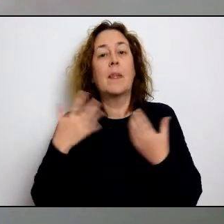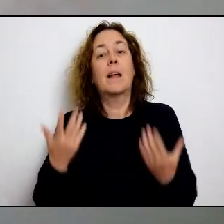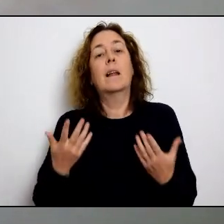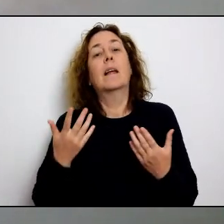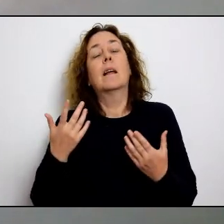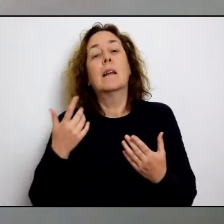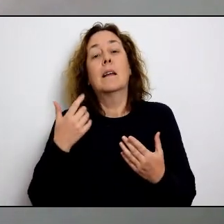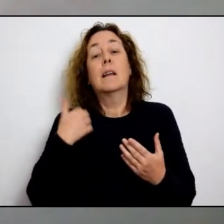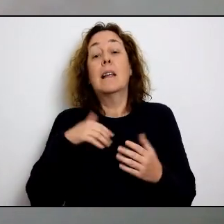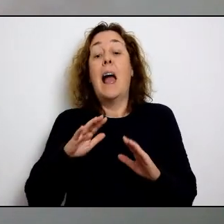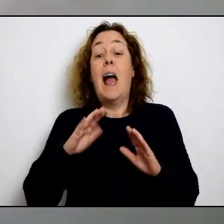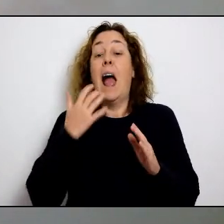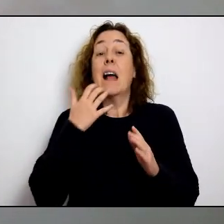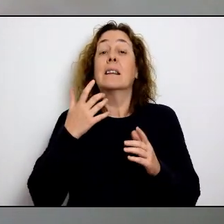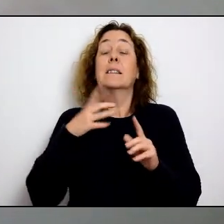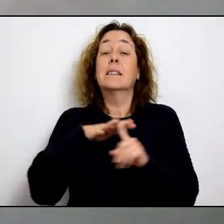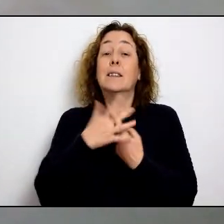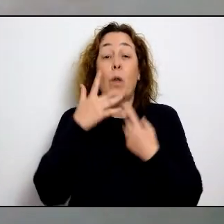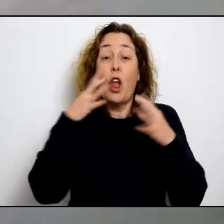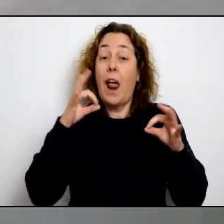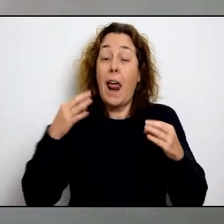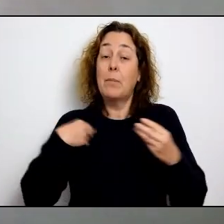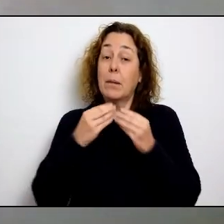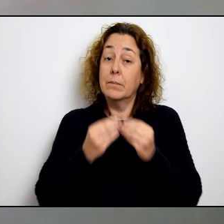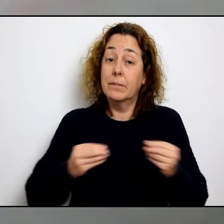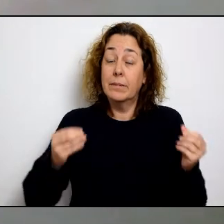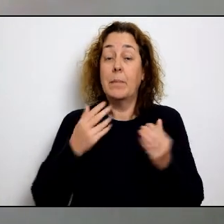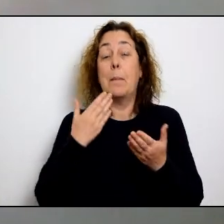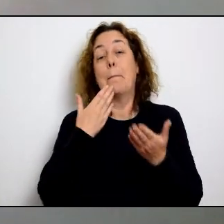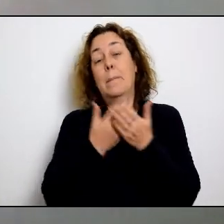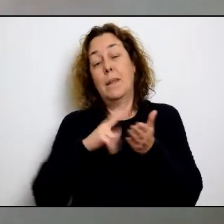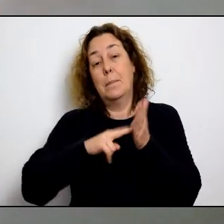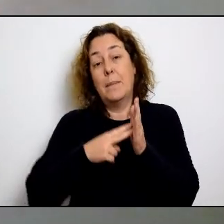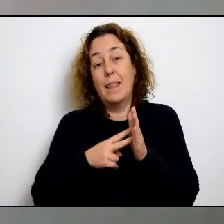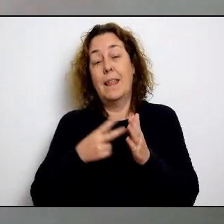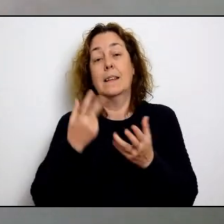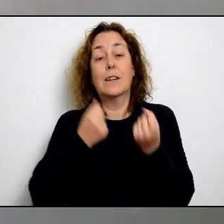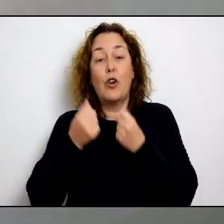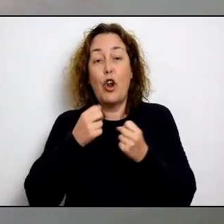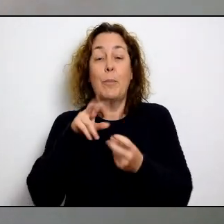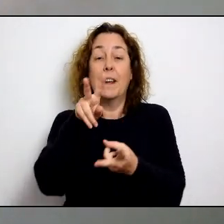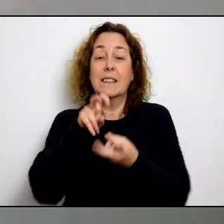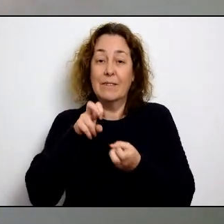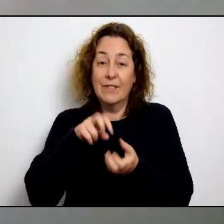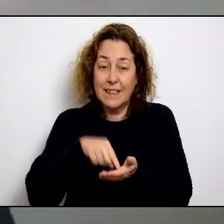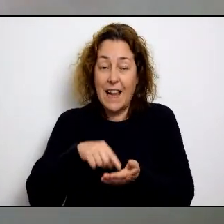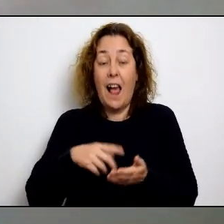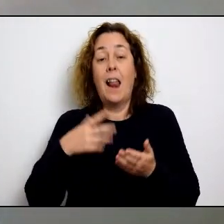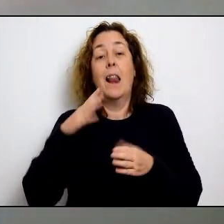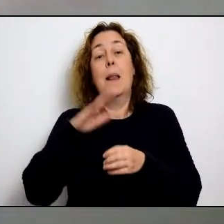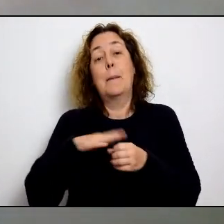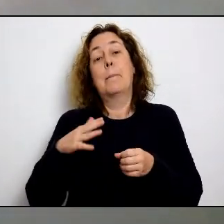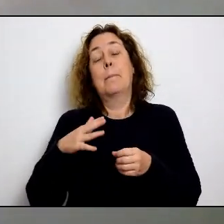el seu tret diferencial de la gran dependència que tenim en el turisme en el moment en què sortirem de l'estat d'alarma demanant que